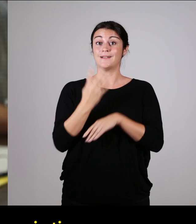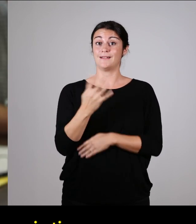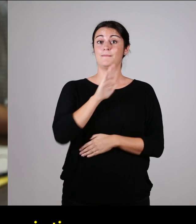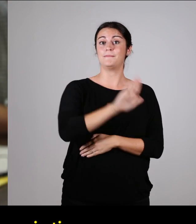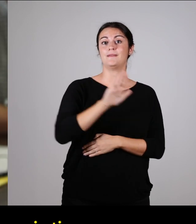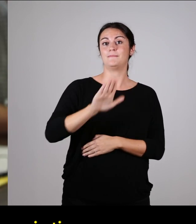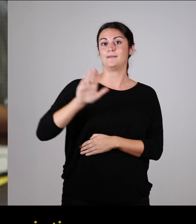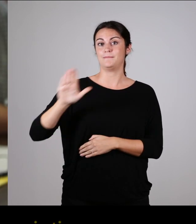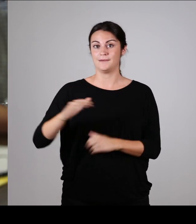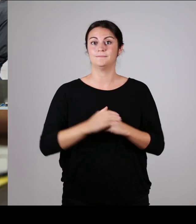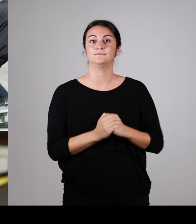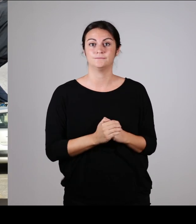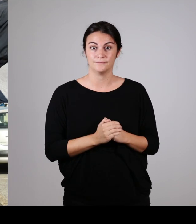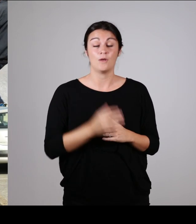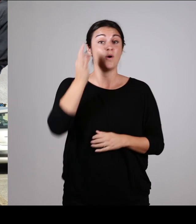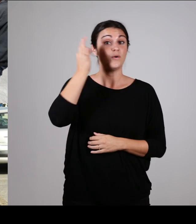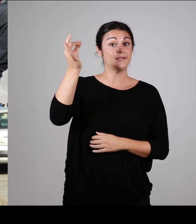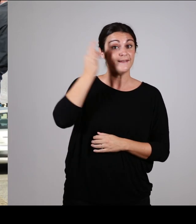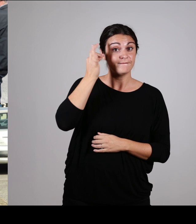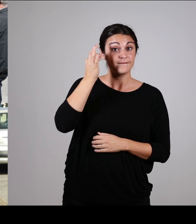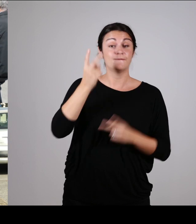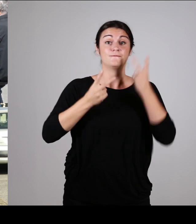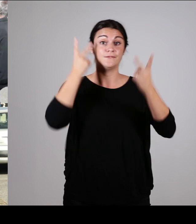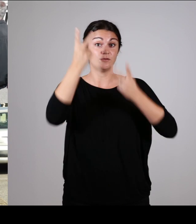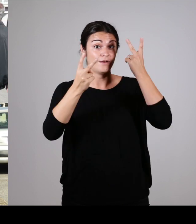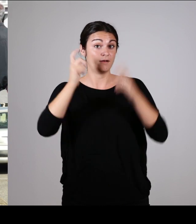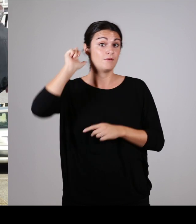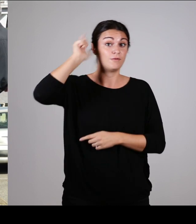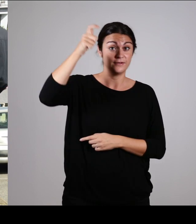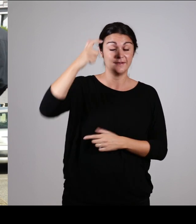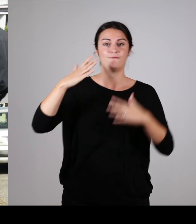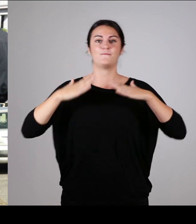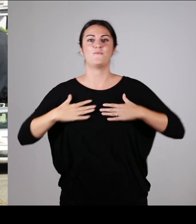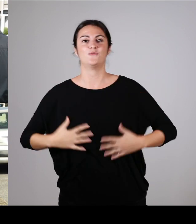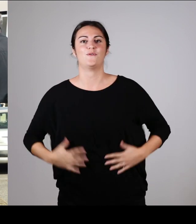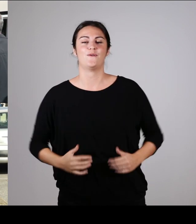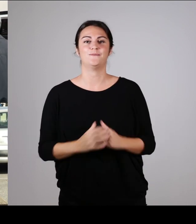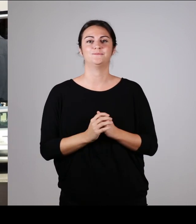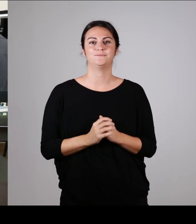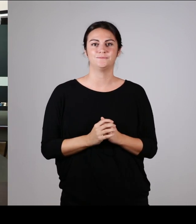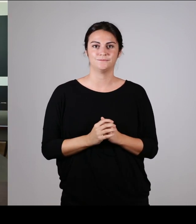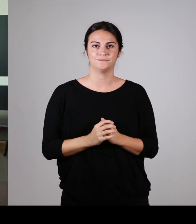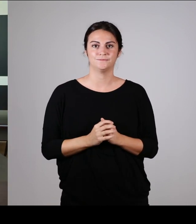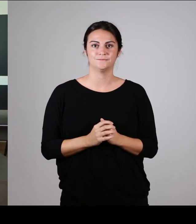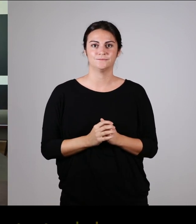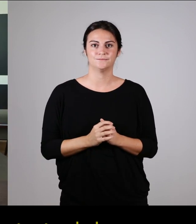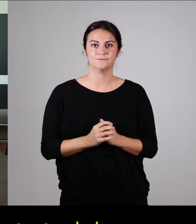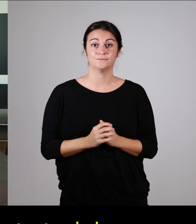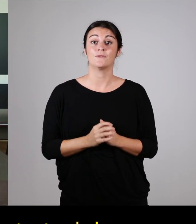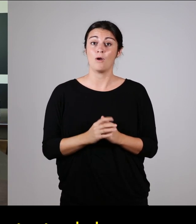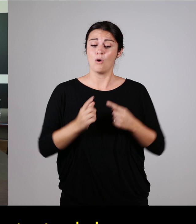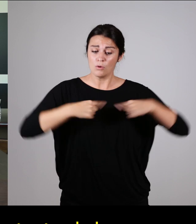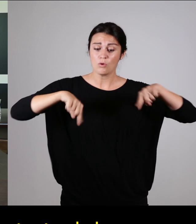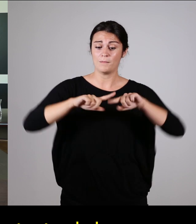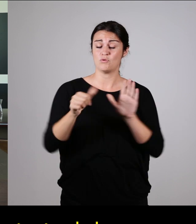handicaps. Auditif, visuel, cognitif et moteur. Cette